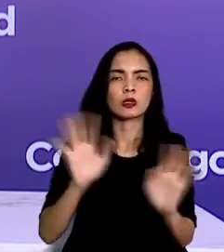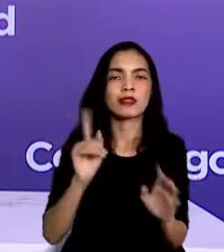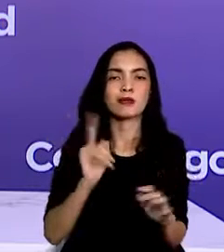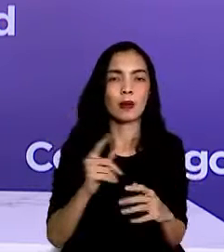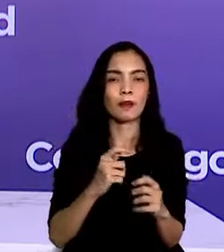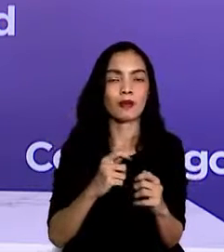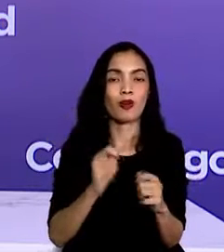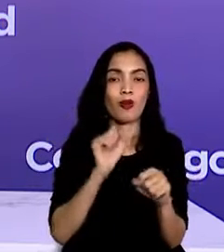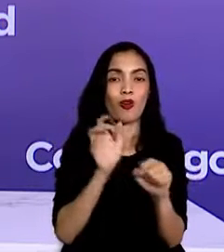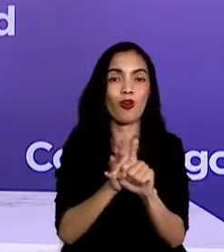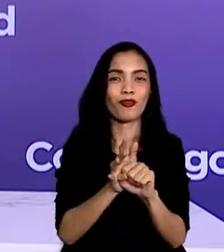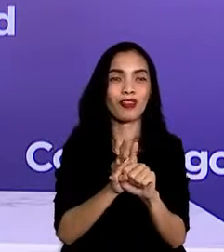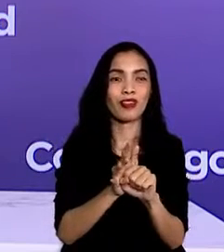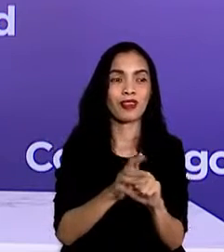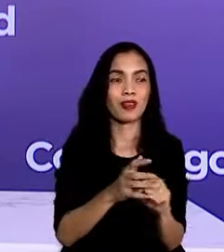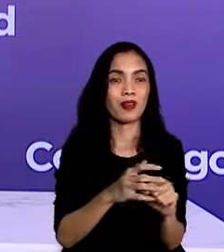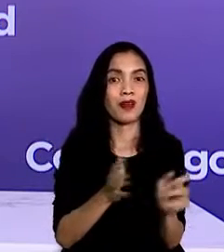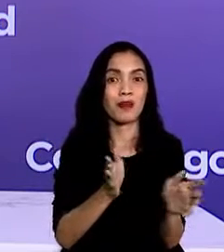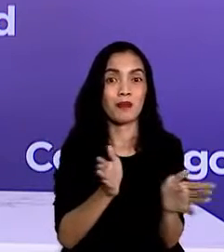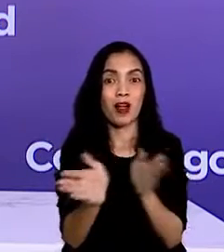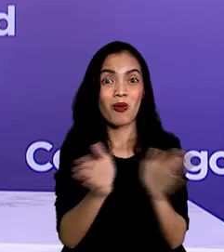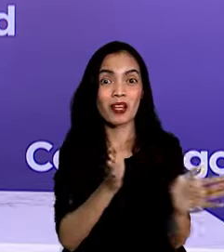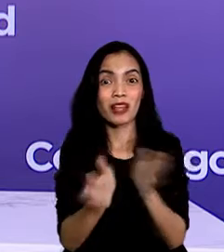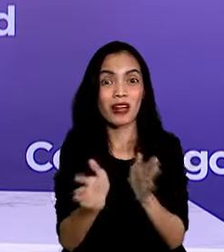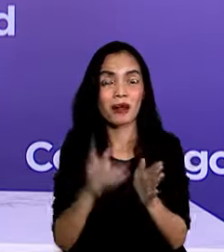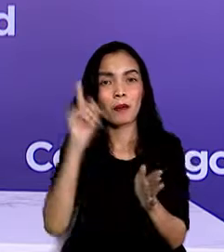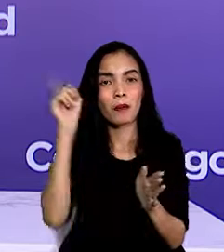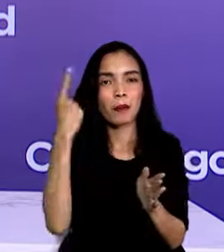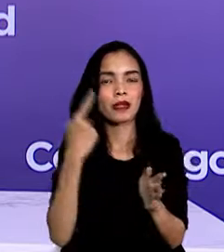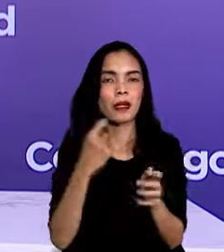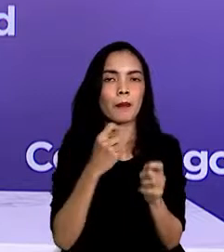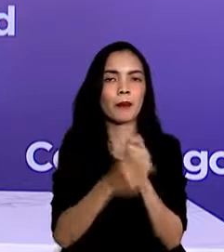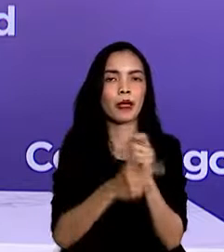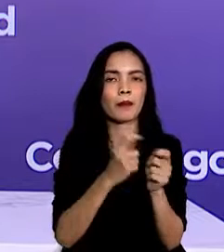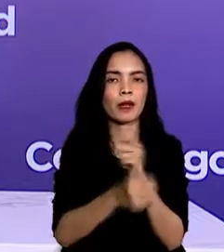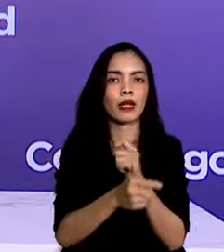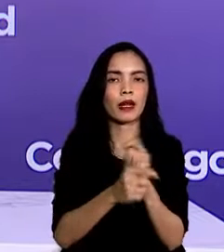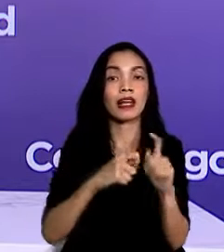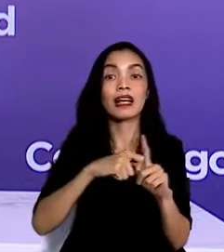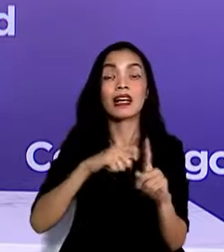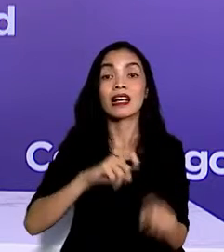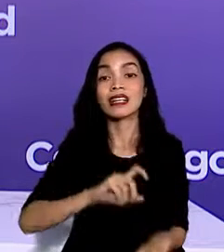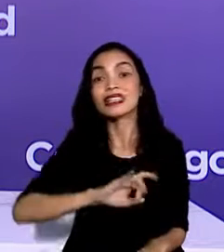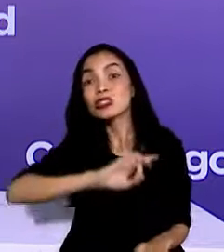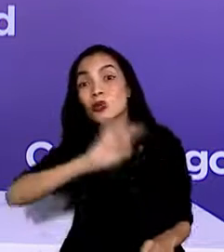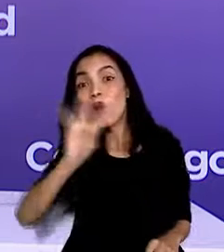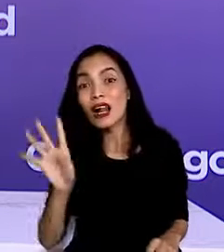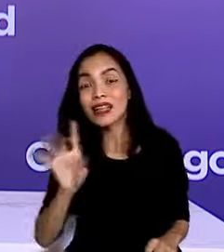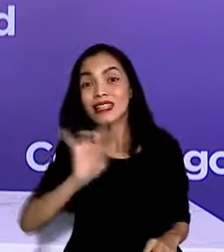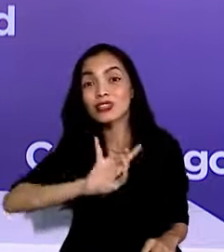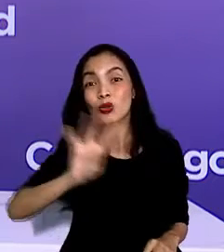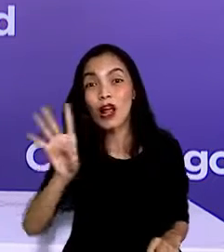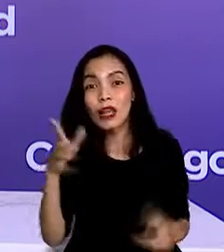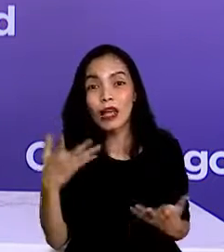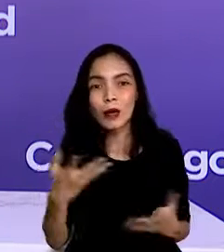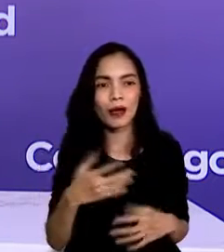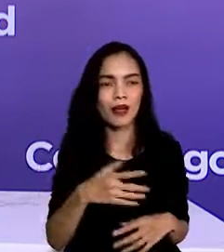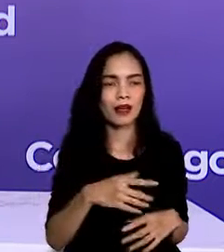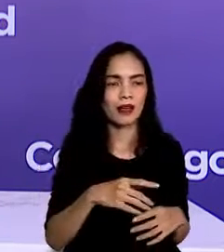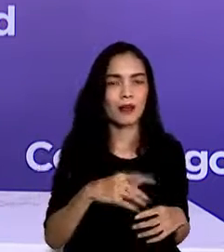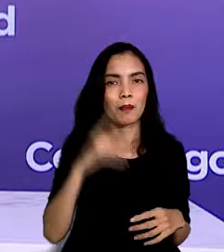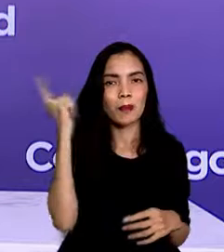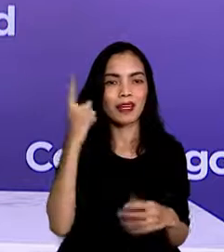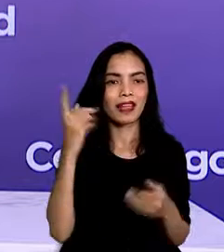perawatan COVID-19 ditanggung pemerintah kecuali bagi pasien dengan permintaan pelayanan di luar layanan primer